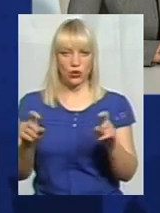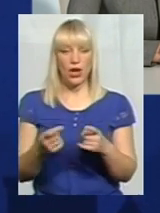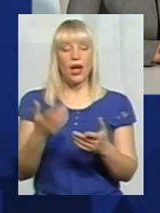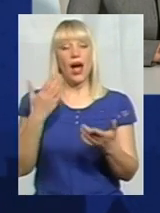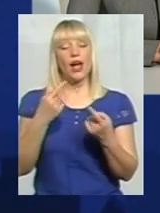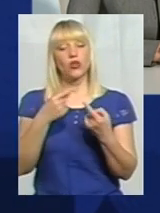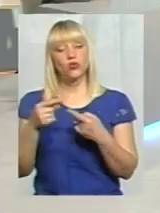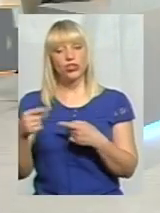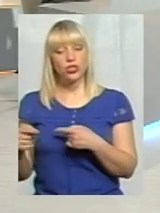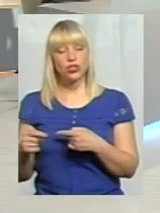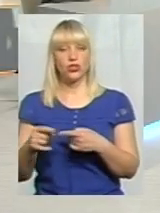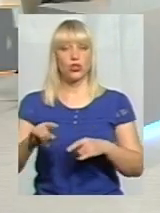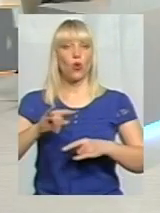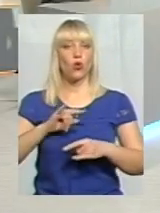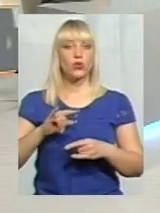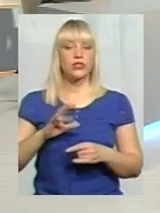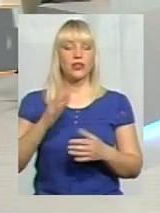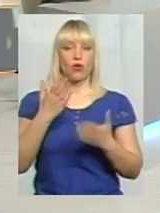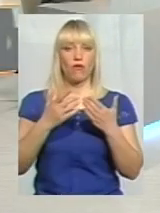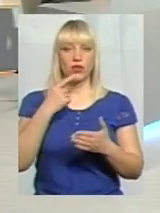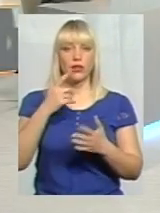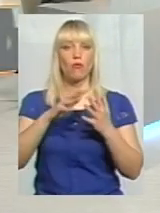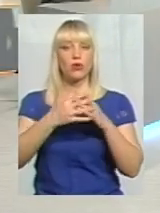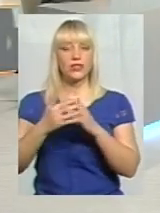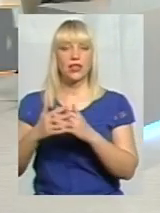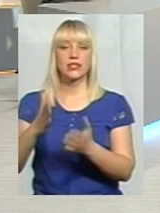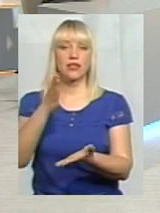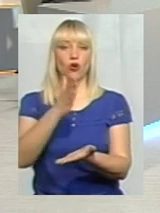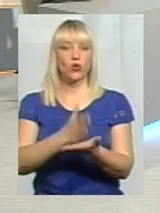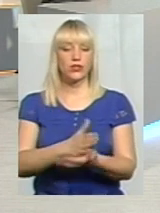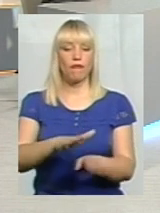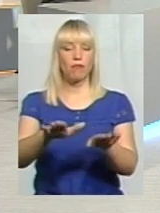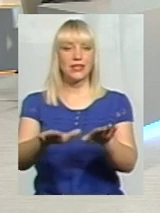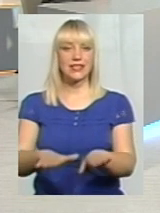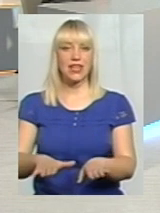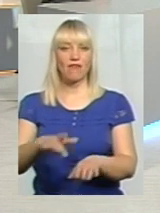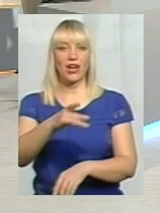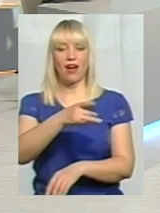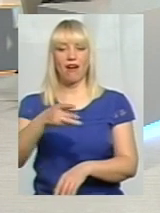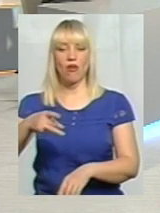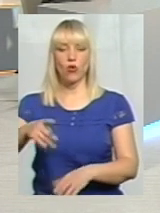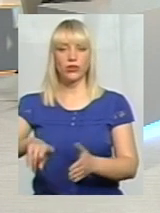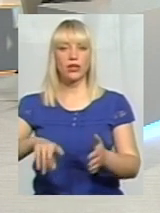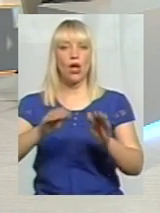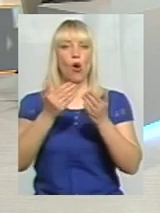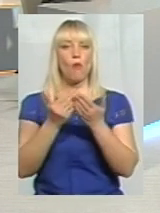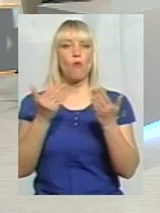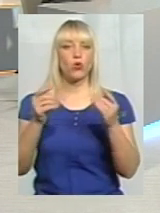якщо брати по селах, то вони знаходяться в місцевих районних музеях і також є